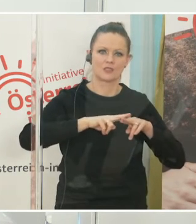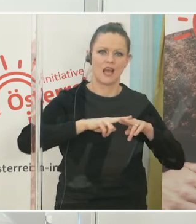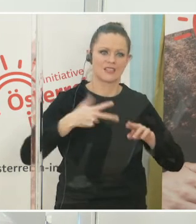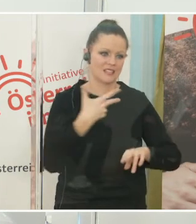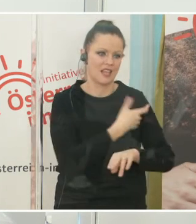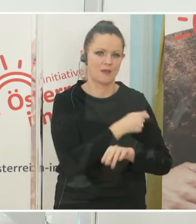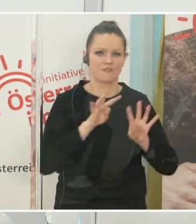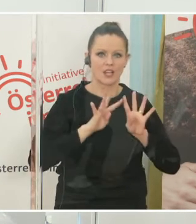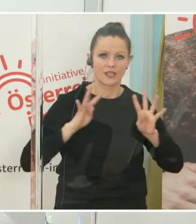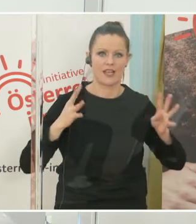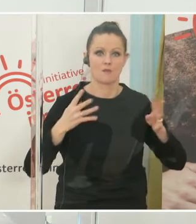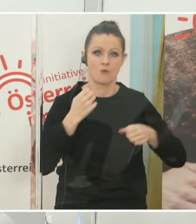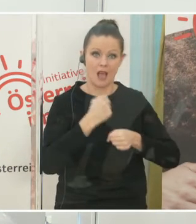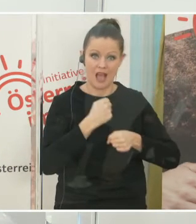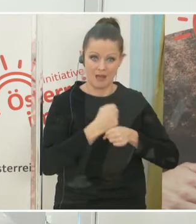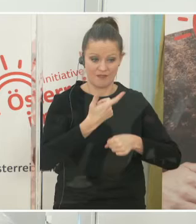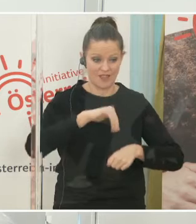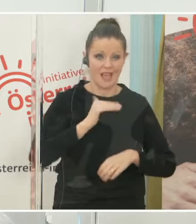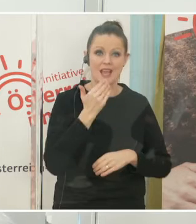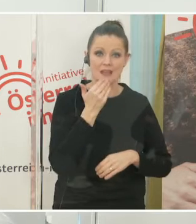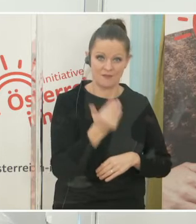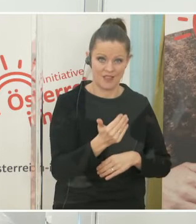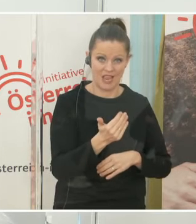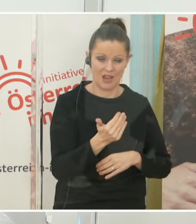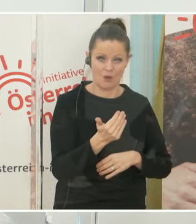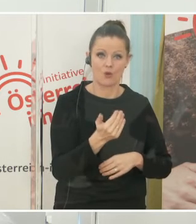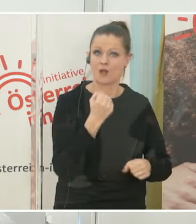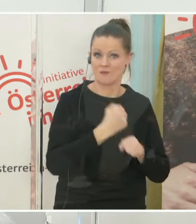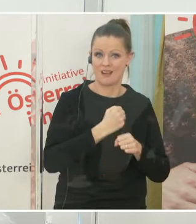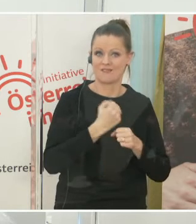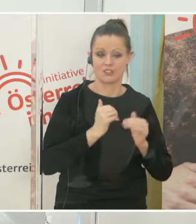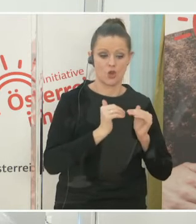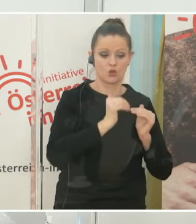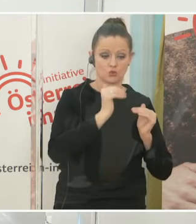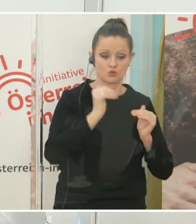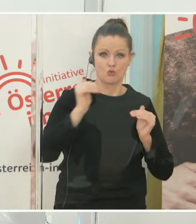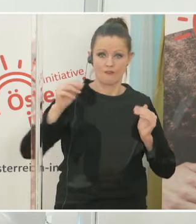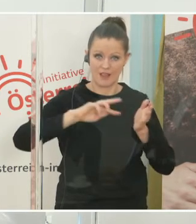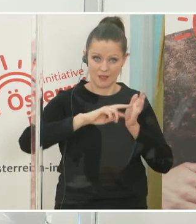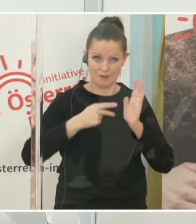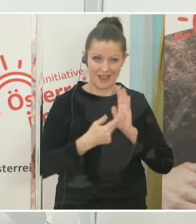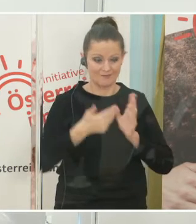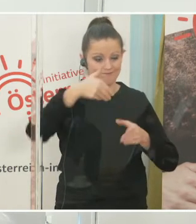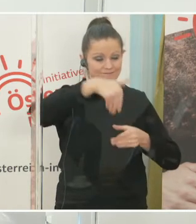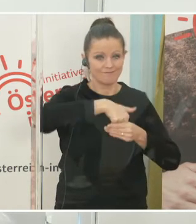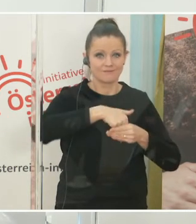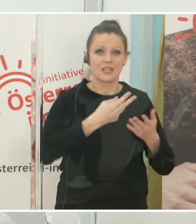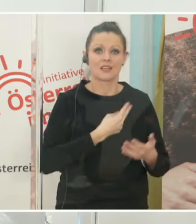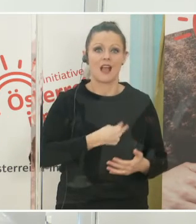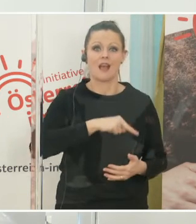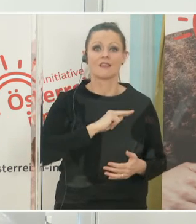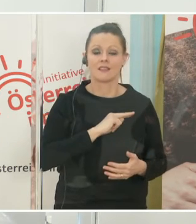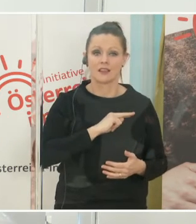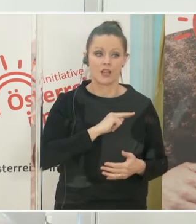klar, dass wir hier eine Empfehlung für einen Stufenplan erstellen müssen, der eben gewährleistet, dass am Anfang, wo